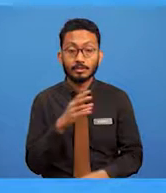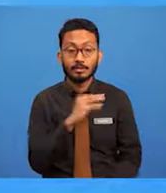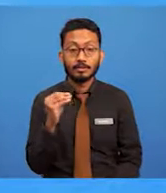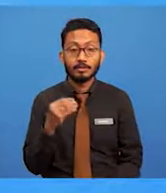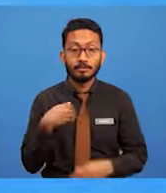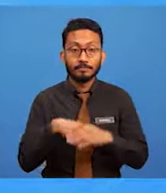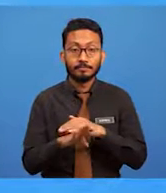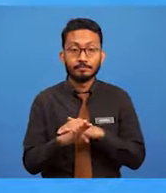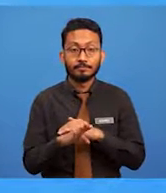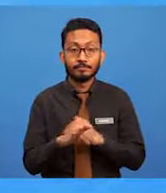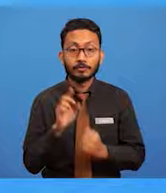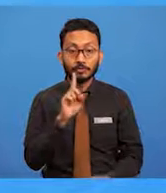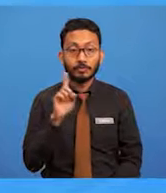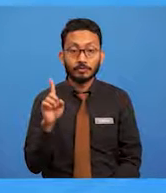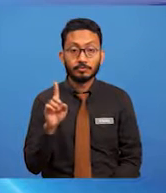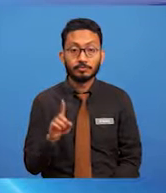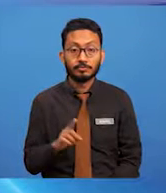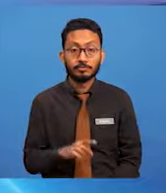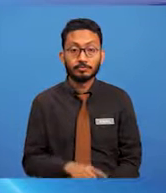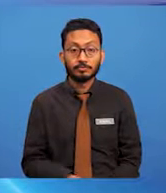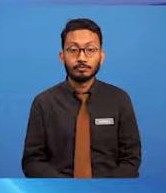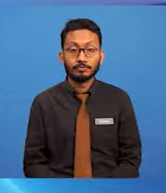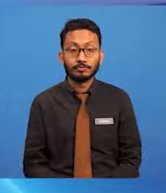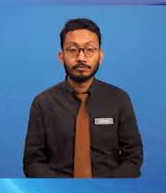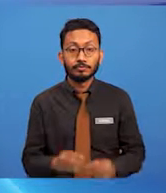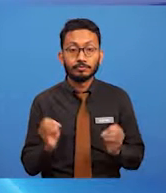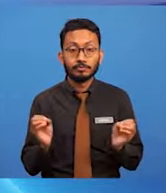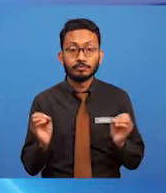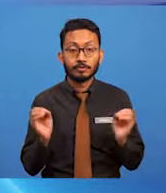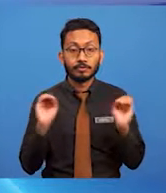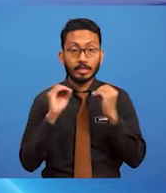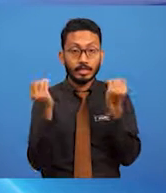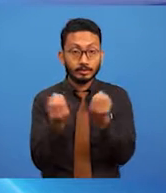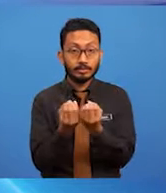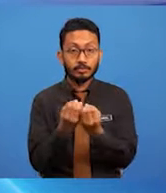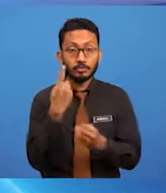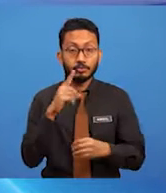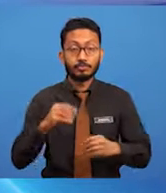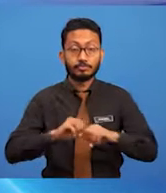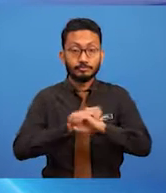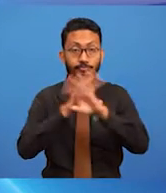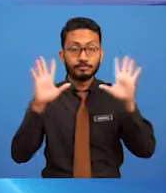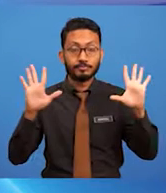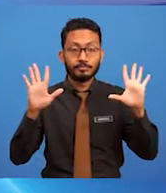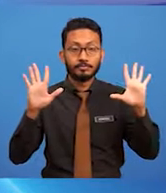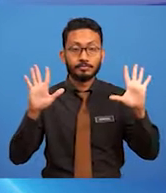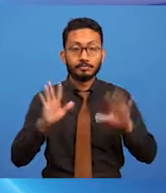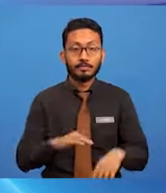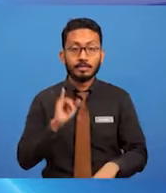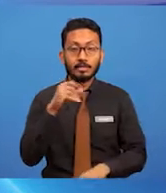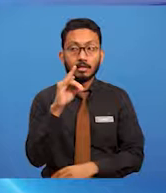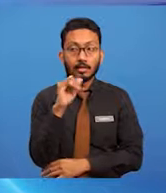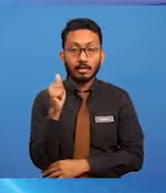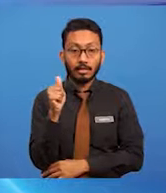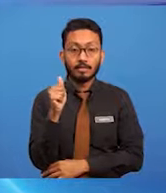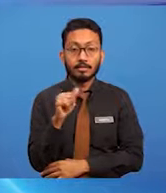sebuah organisasi bertujuan untuk menjelaskan identiti bagi badan tertentu.